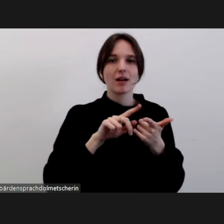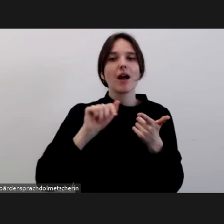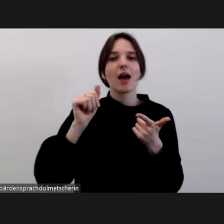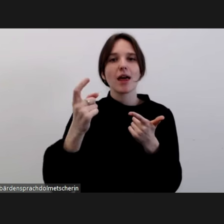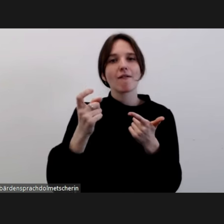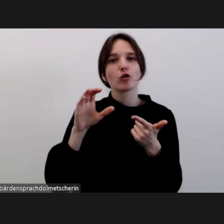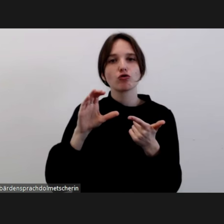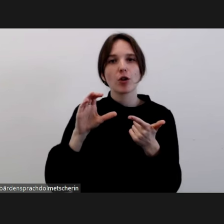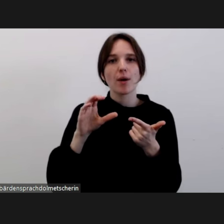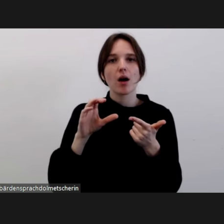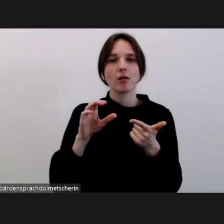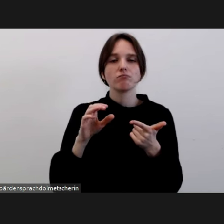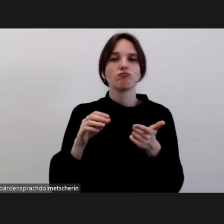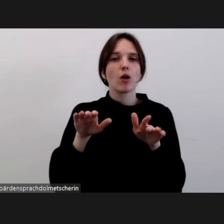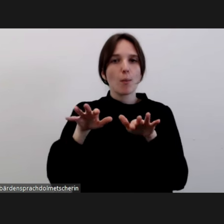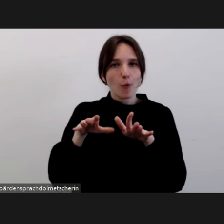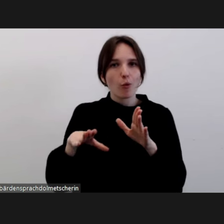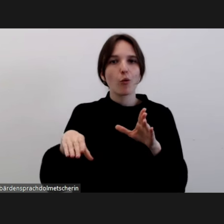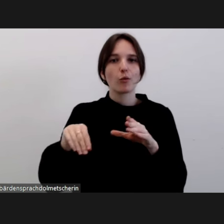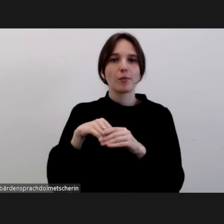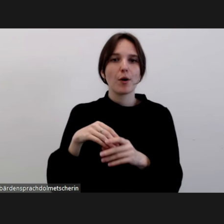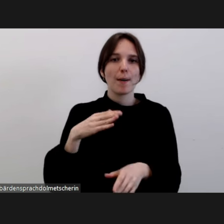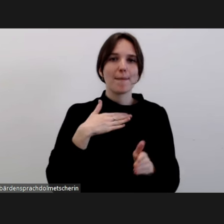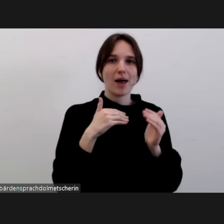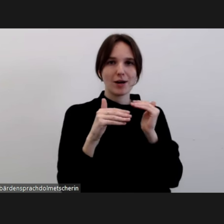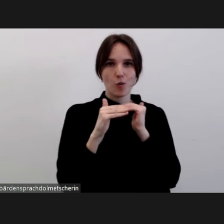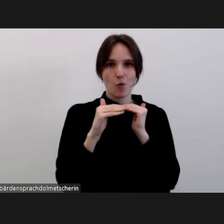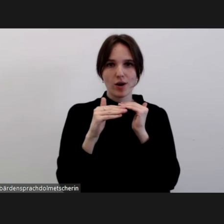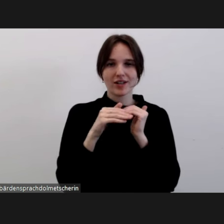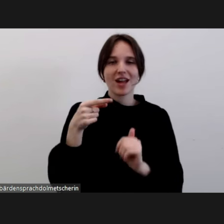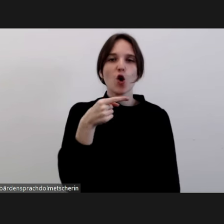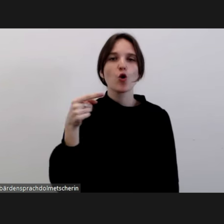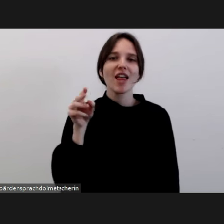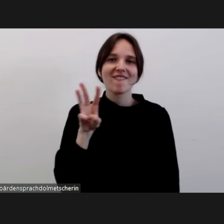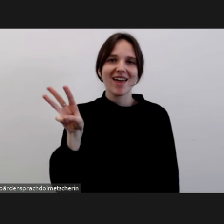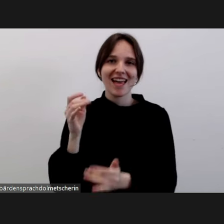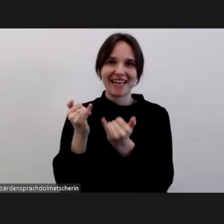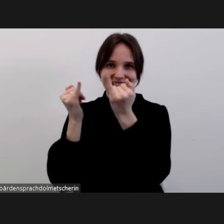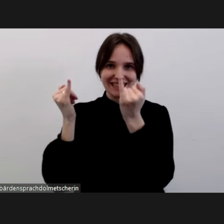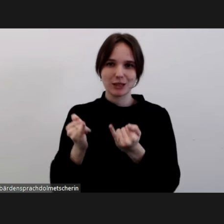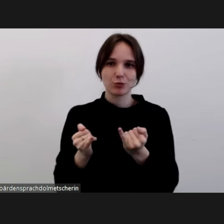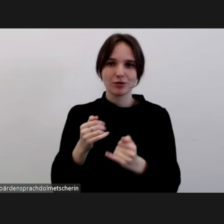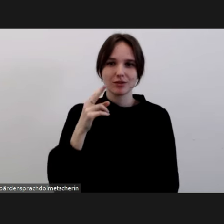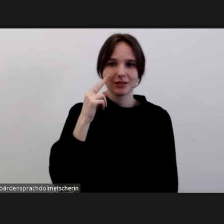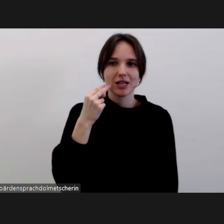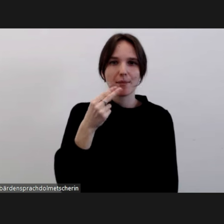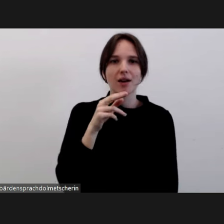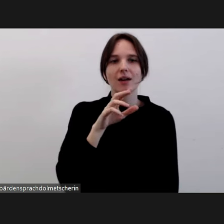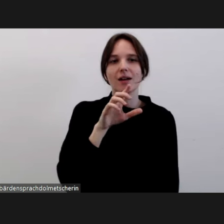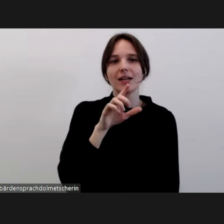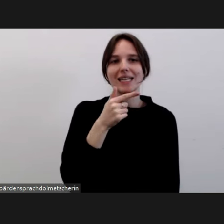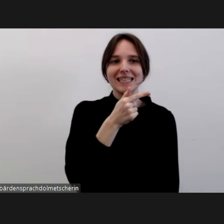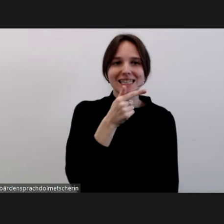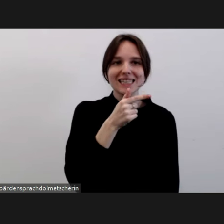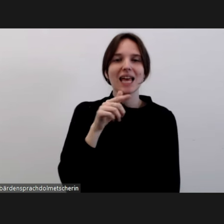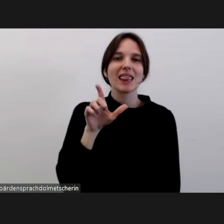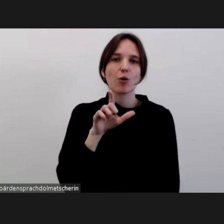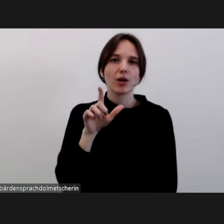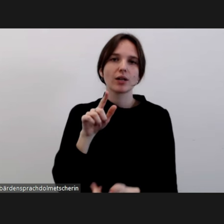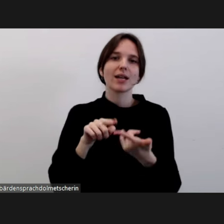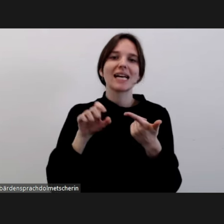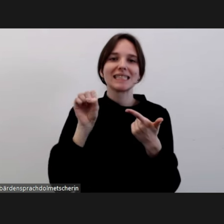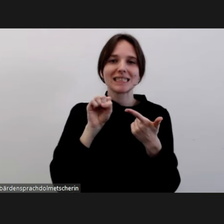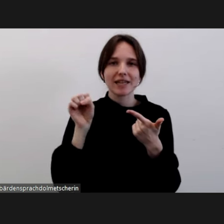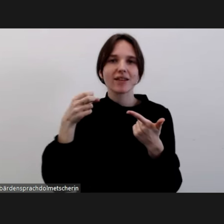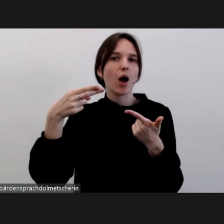vom Tagungsbüro und meine KollegInnen im Gunder-Werner-Institut, namentlich Tini Leonhardt und Sandra Ho, die heute